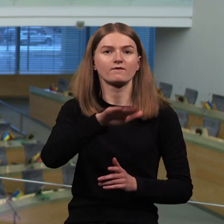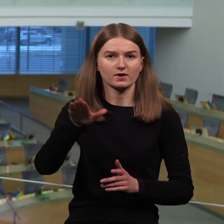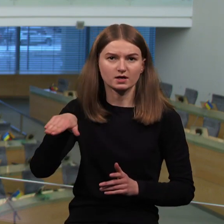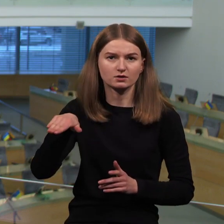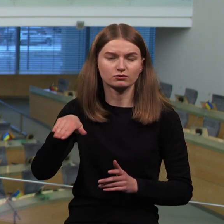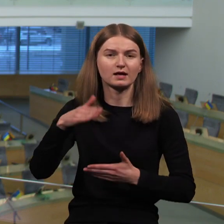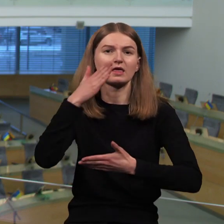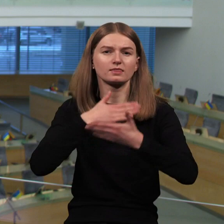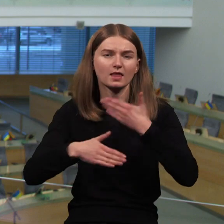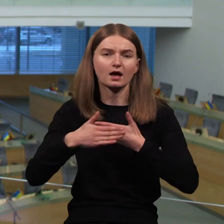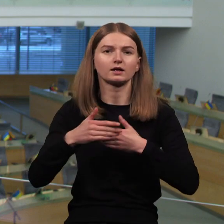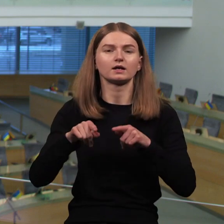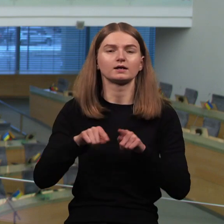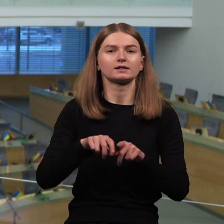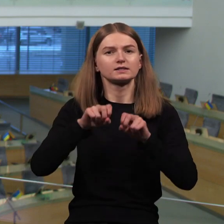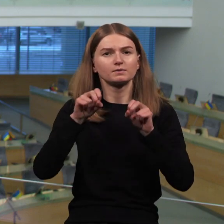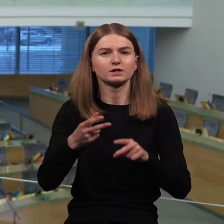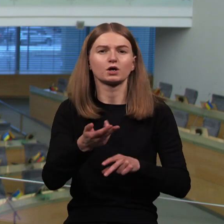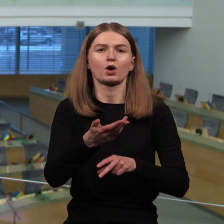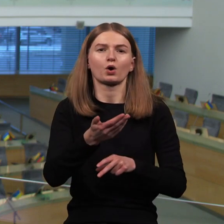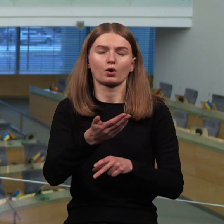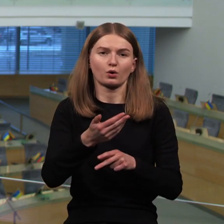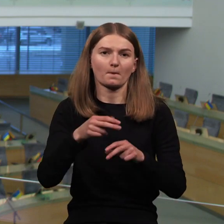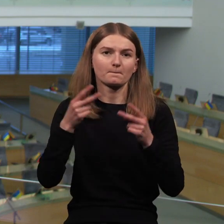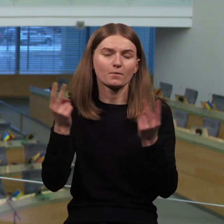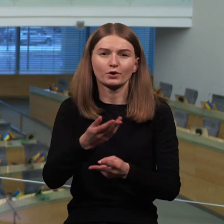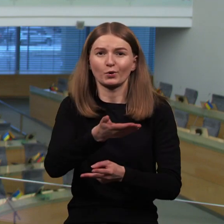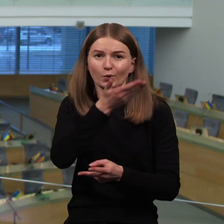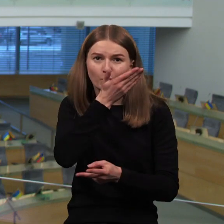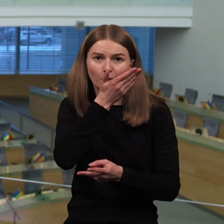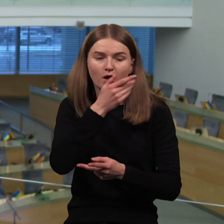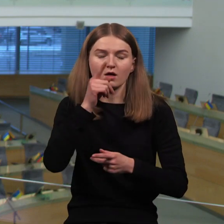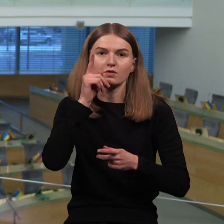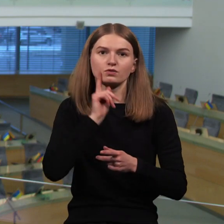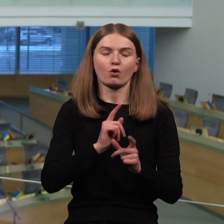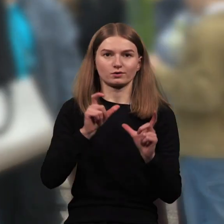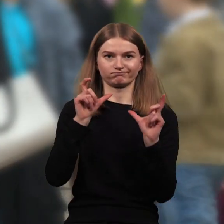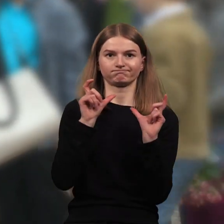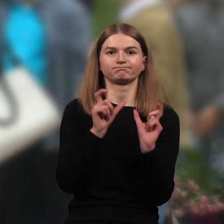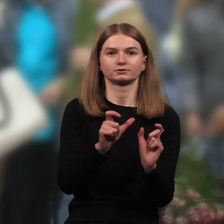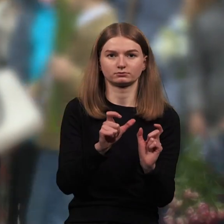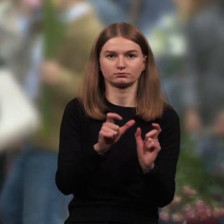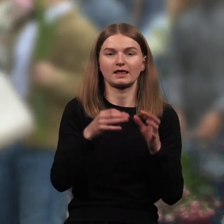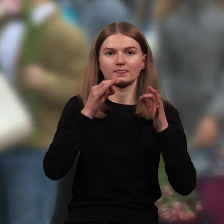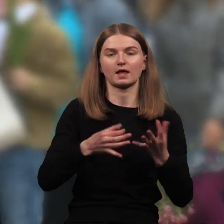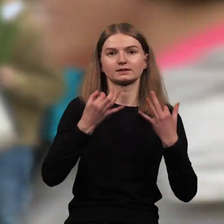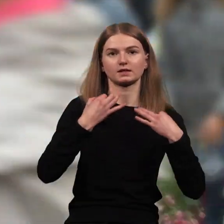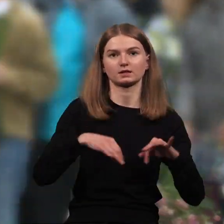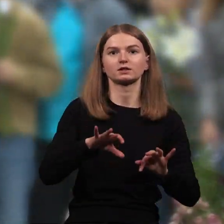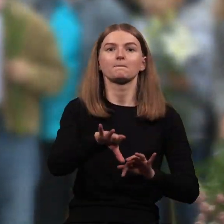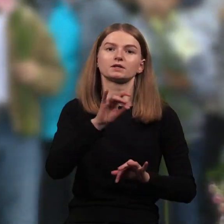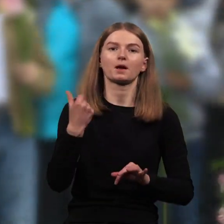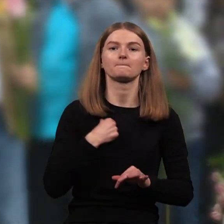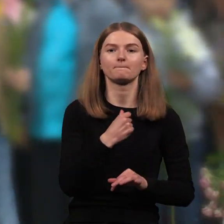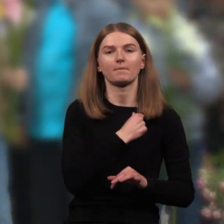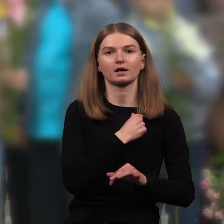ūgdymosių poreikiu turinčius vaikus laisvę ir teisę pasirinkti ūgdymo įstaigą. Diskusijos inicijatoriai